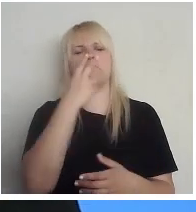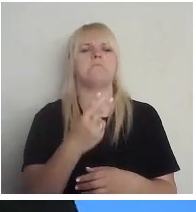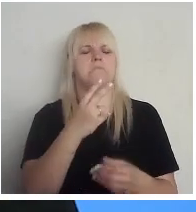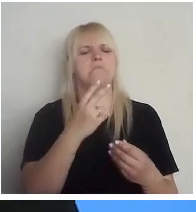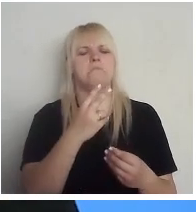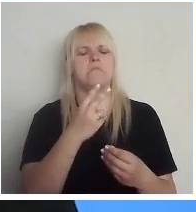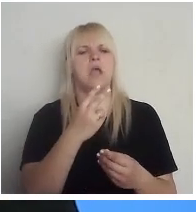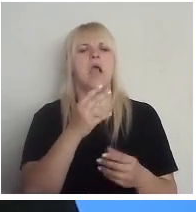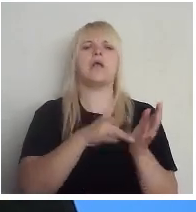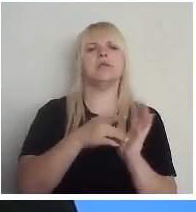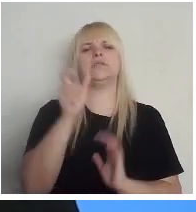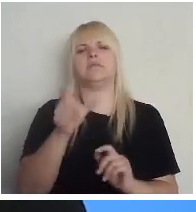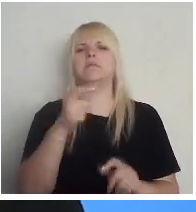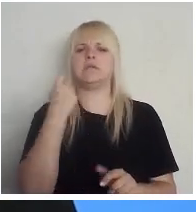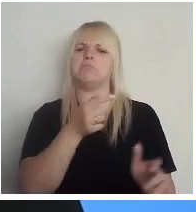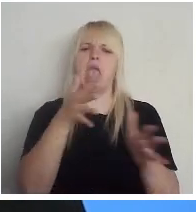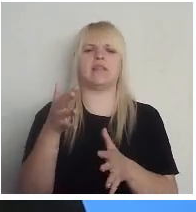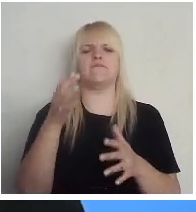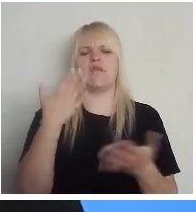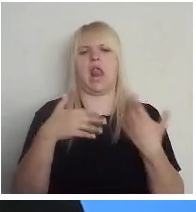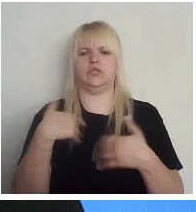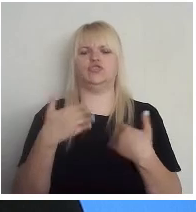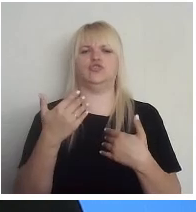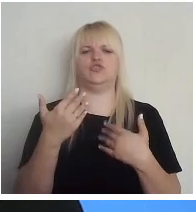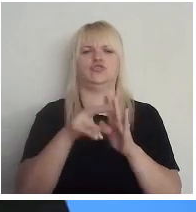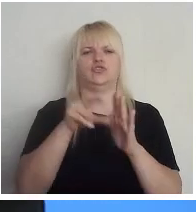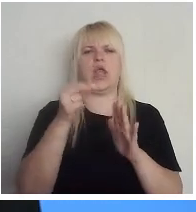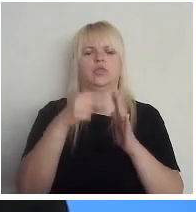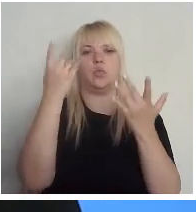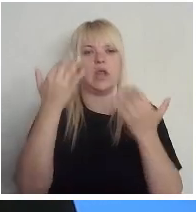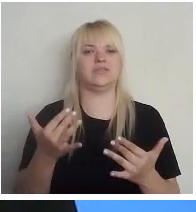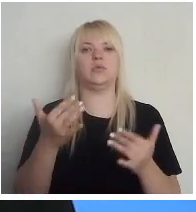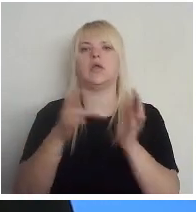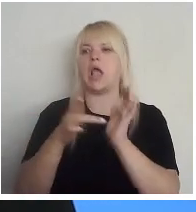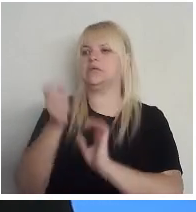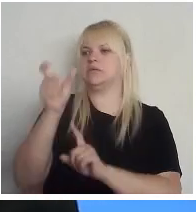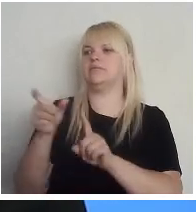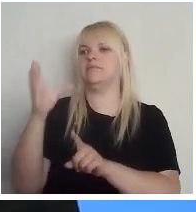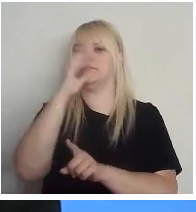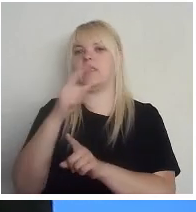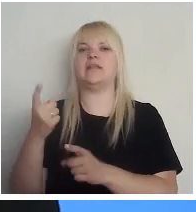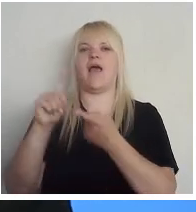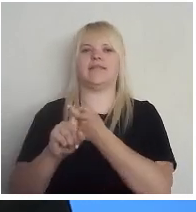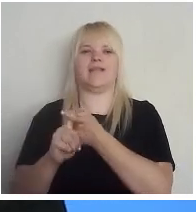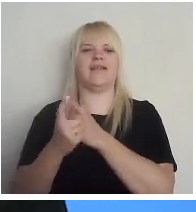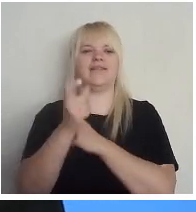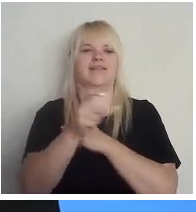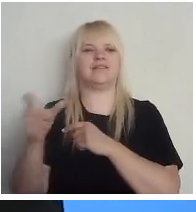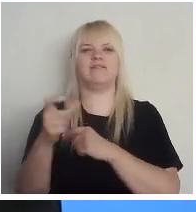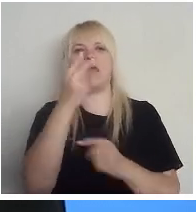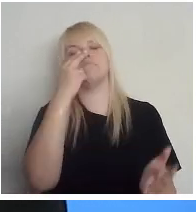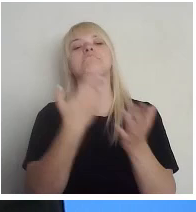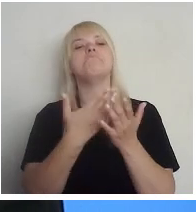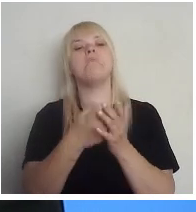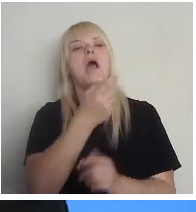vēlās ietekmēt vēlēšanu rezultātus, šis kāds var mēģināt likt no sevis atkarīgiem cilvēkiem atrādīt to savu balsojumu.